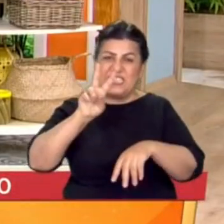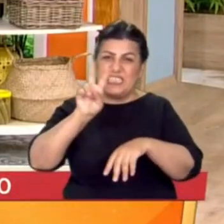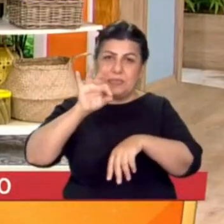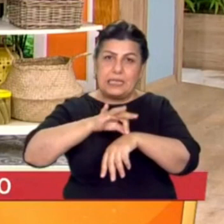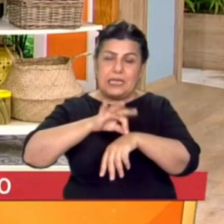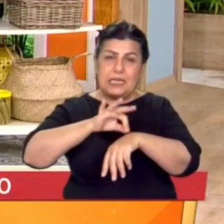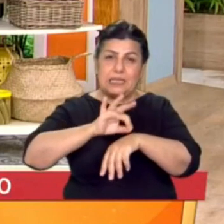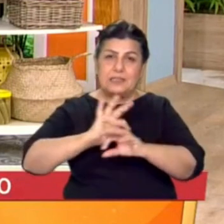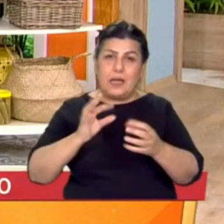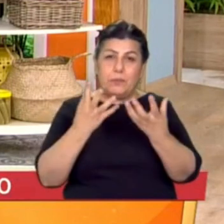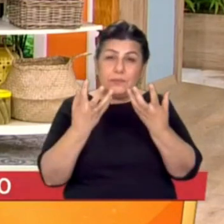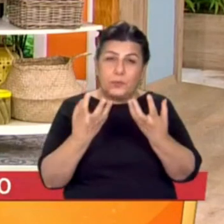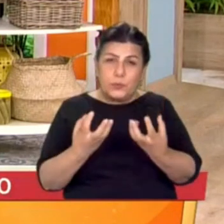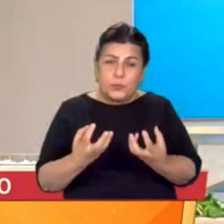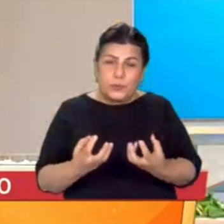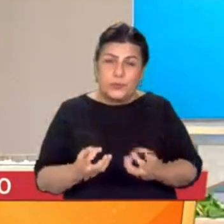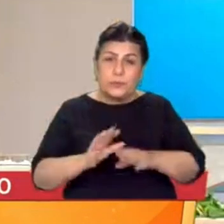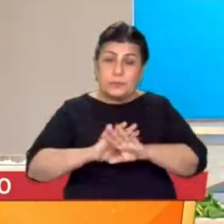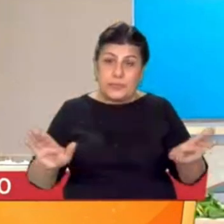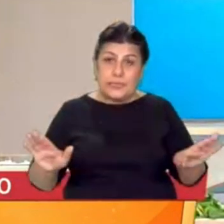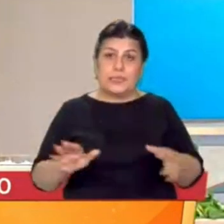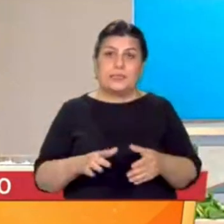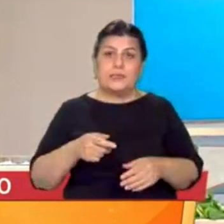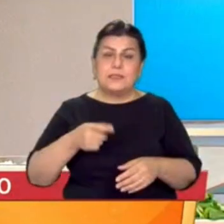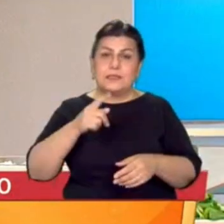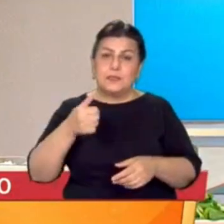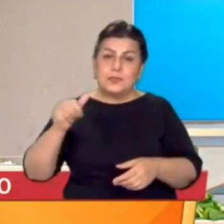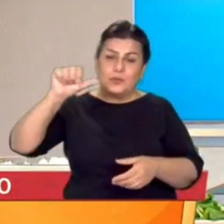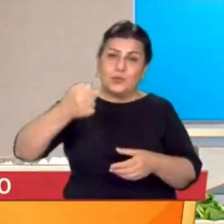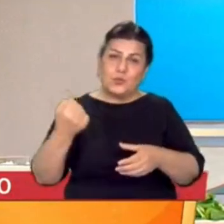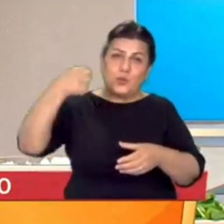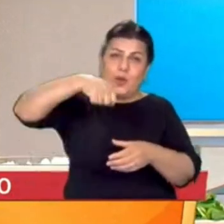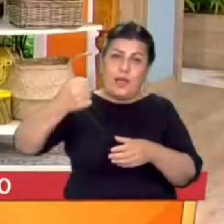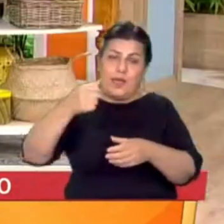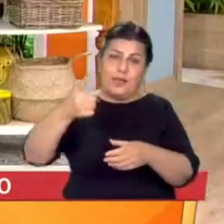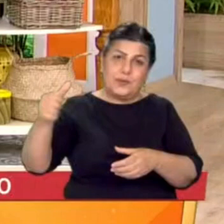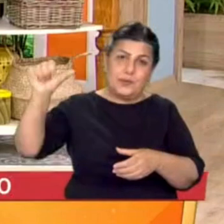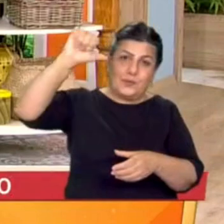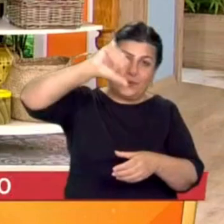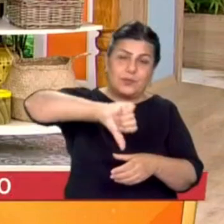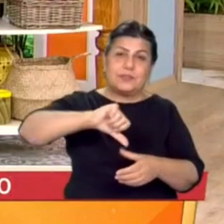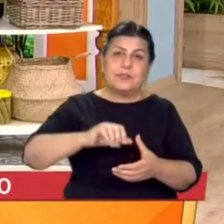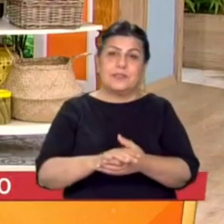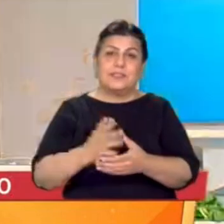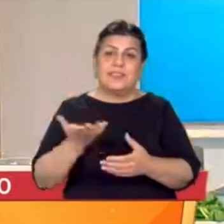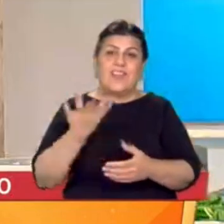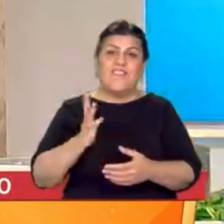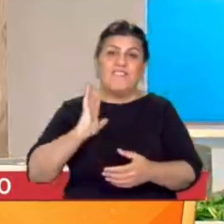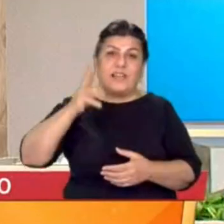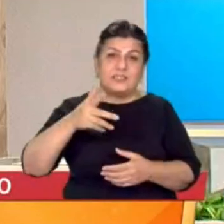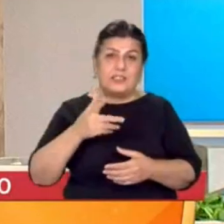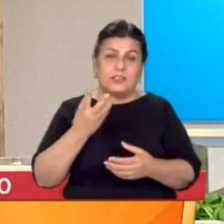dakika sonra tam ödünü aldıktan sonra, süzdükten sonra bir süreye hatta miktarlarını arttırıp gün içinde tüketmek üzere daha fazla miktarda da